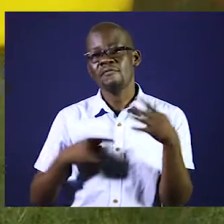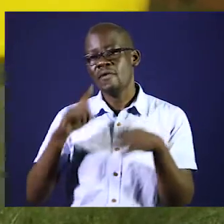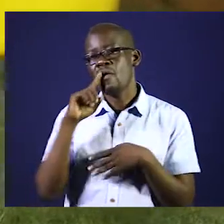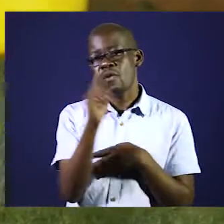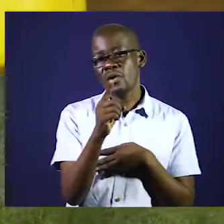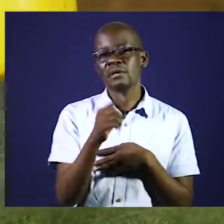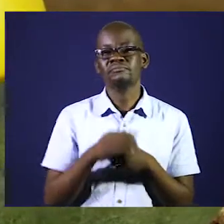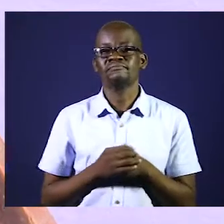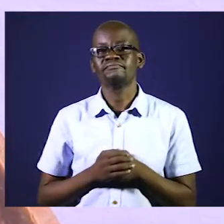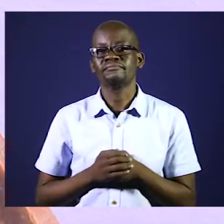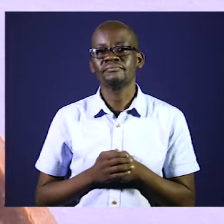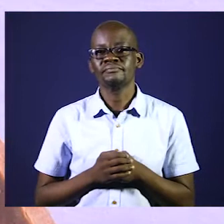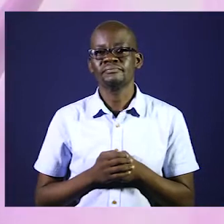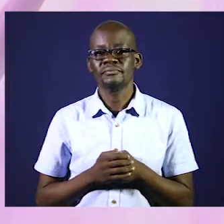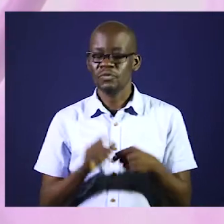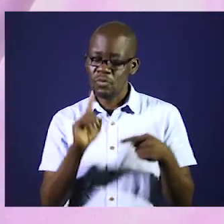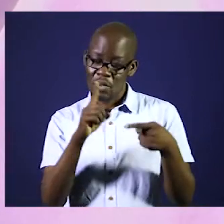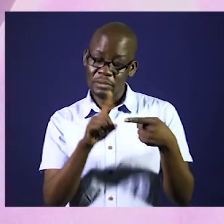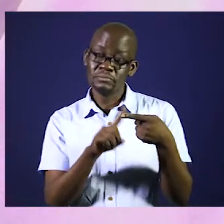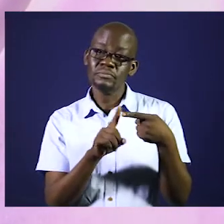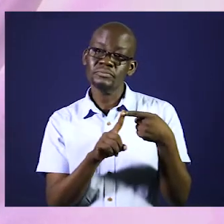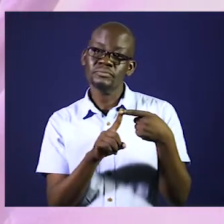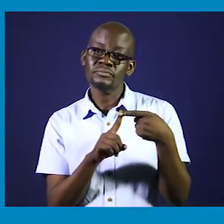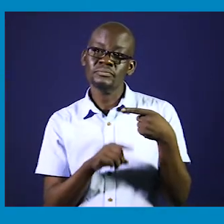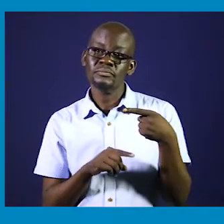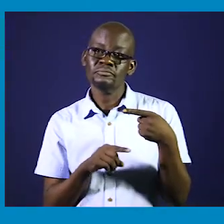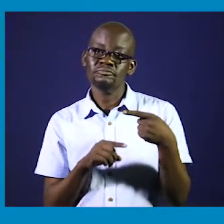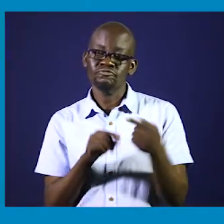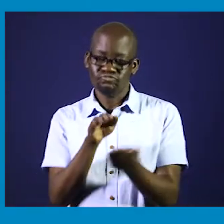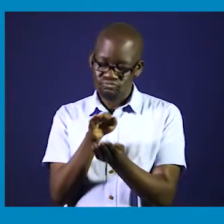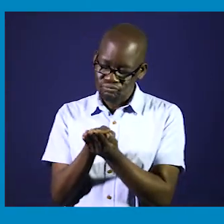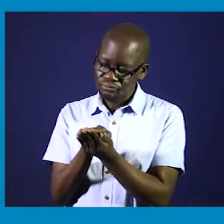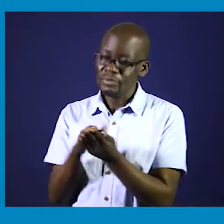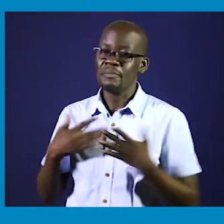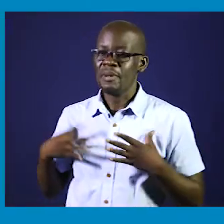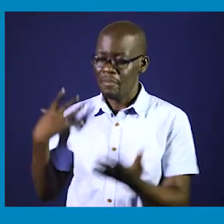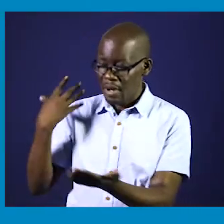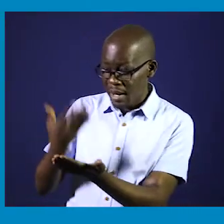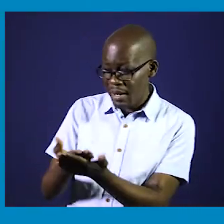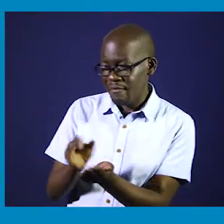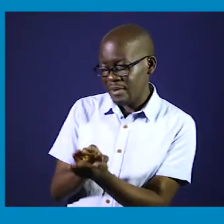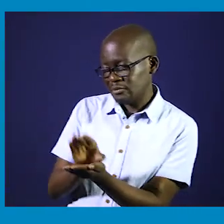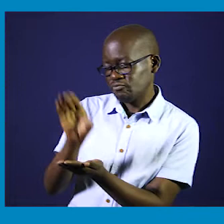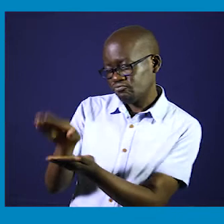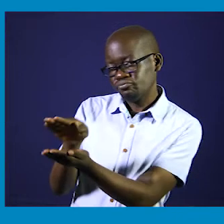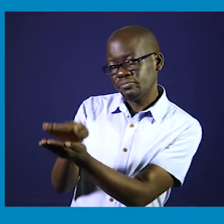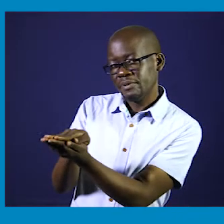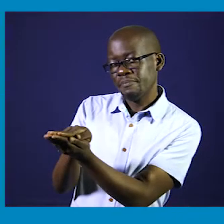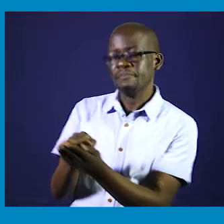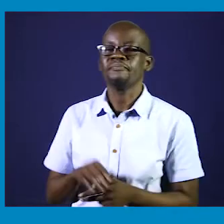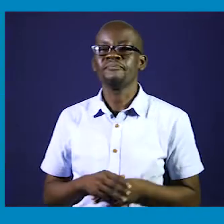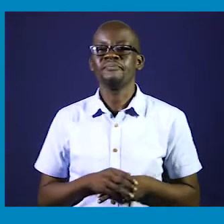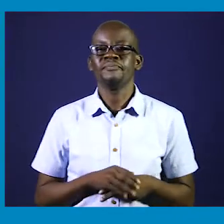la kupunguza maambukizi mapia nchini Kenya. Hizi ni pamoja na karantini ya lazima kwa wasafiri wanapo wasili kwenye